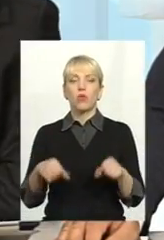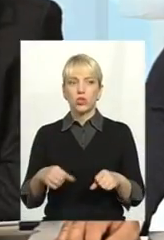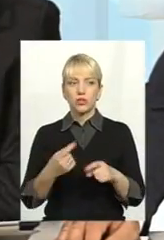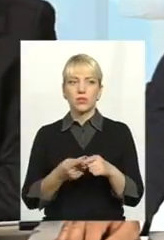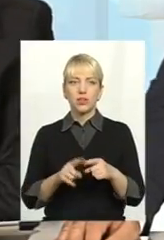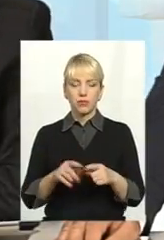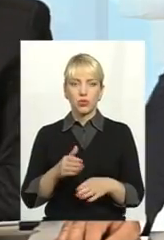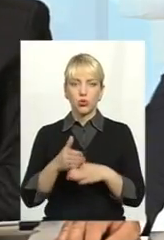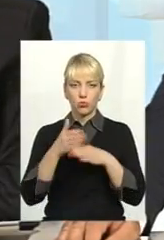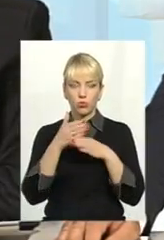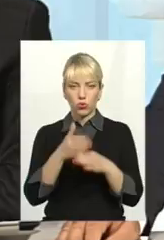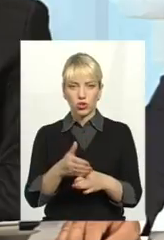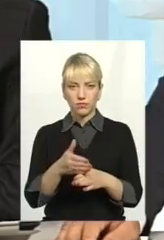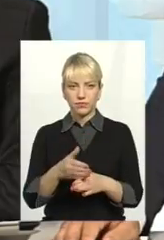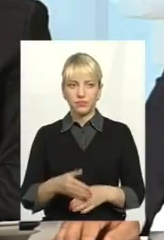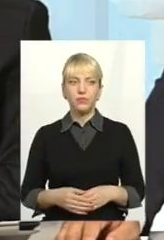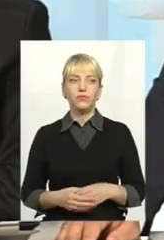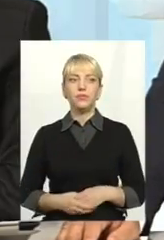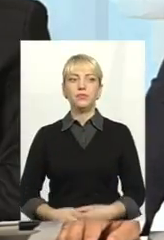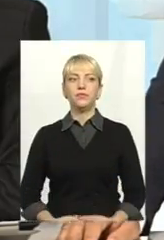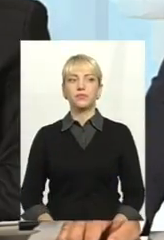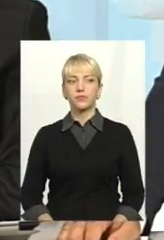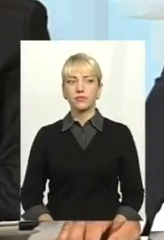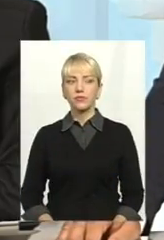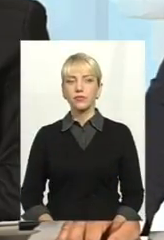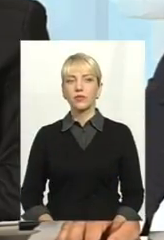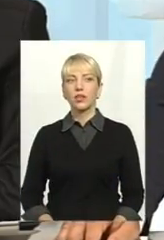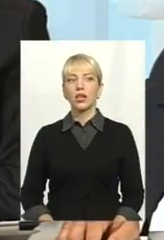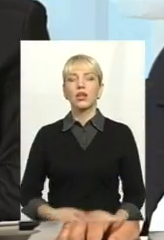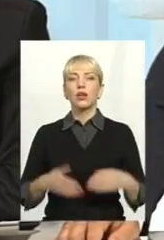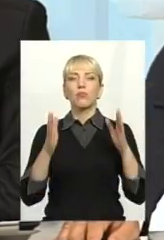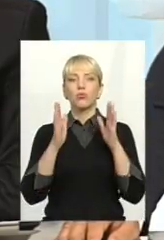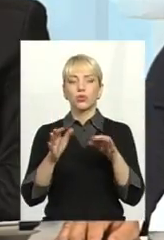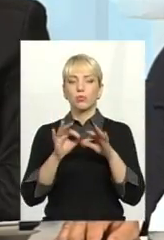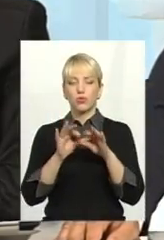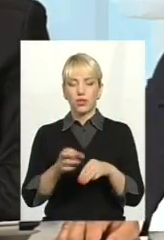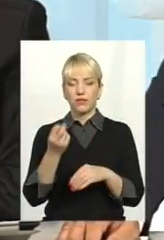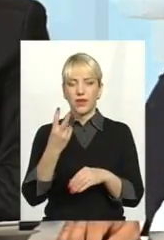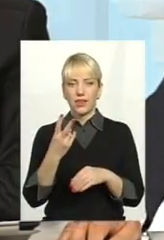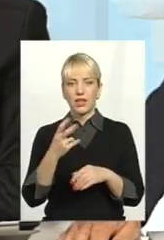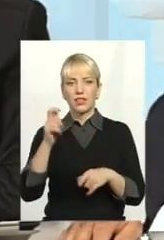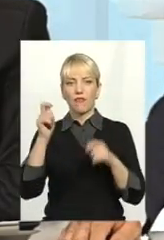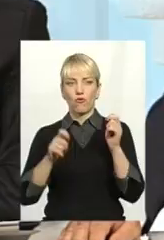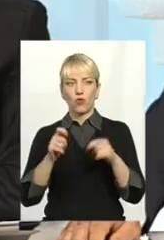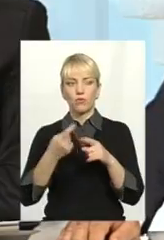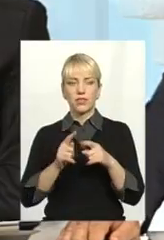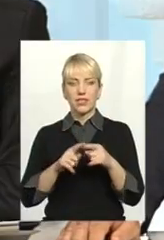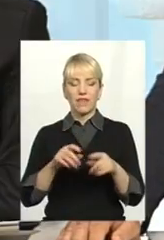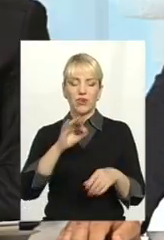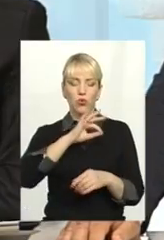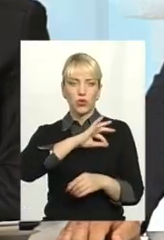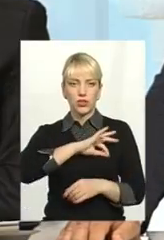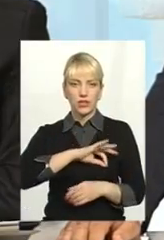допоможемо. І я підкреслюю, що буде проведено 12 форумів по напрямку. Це використання